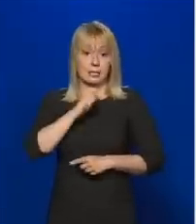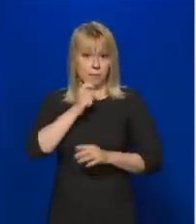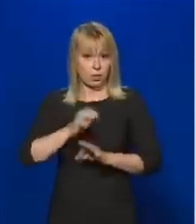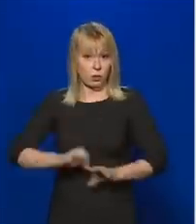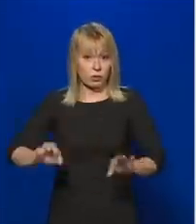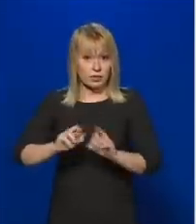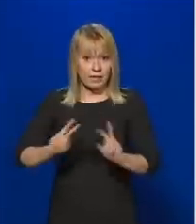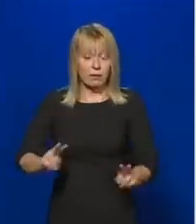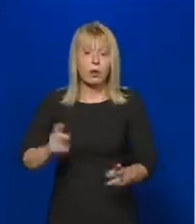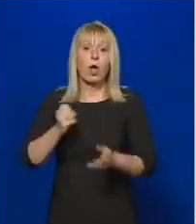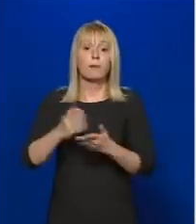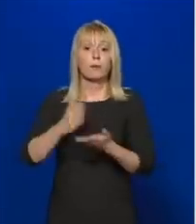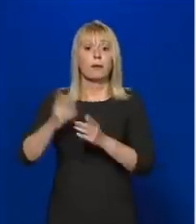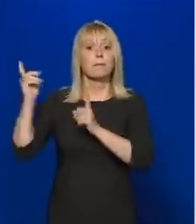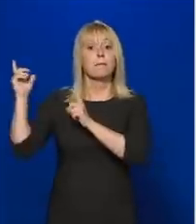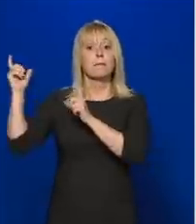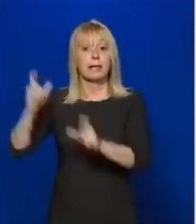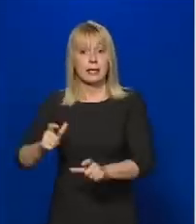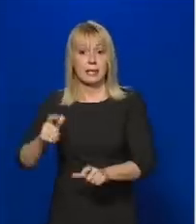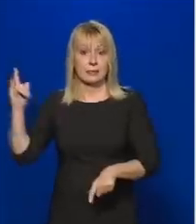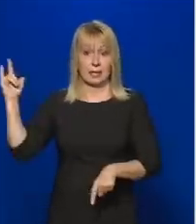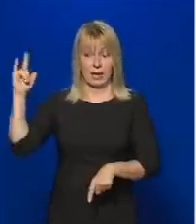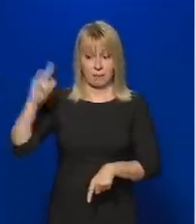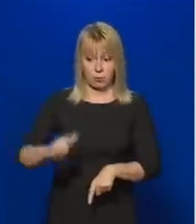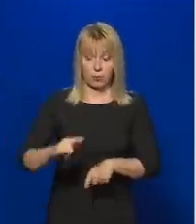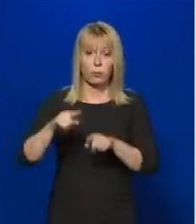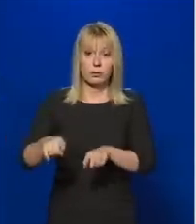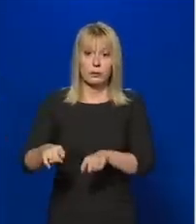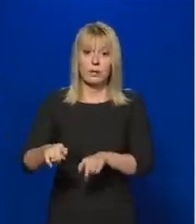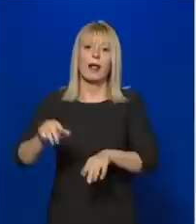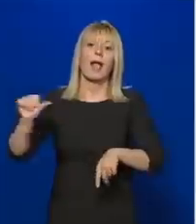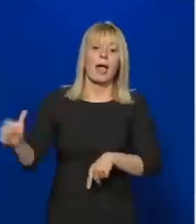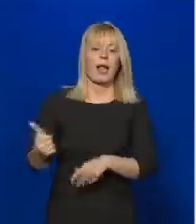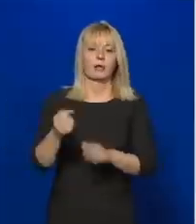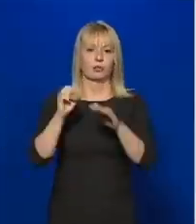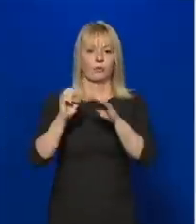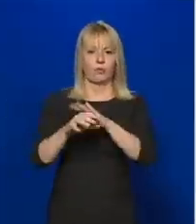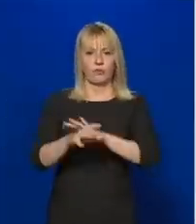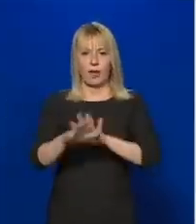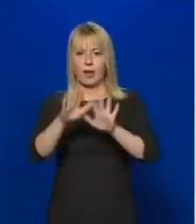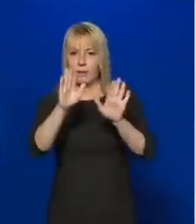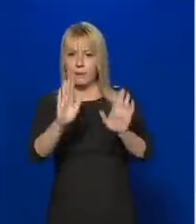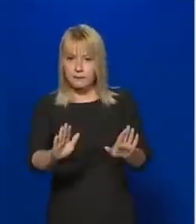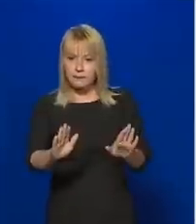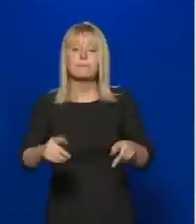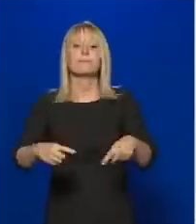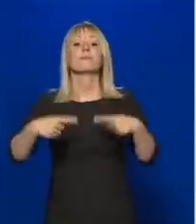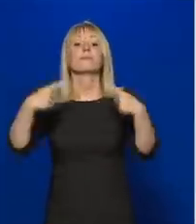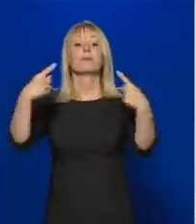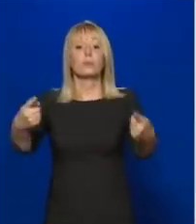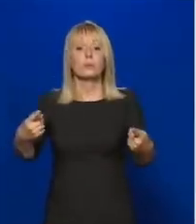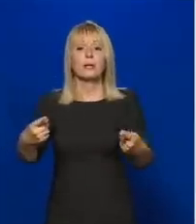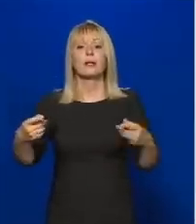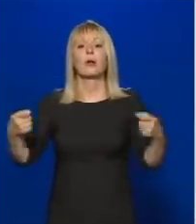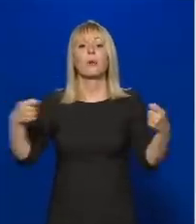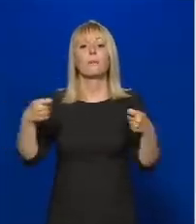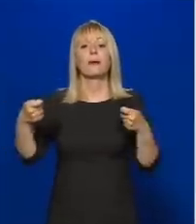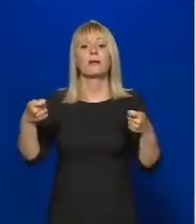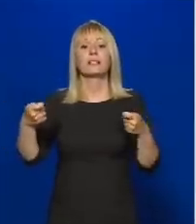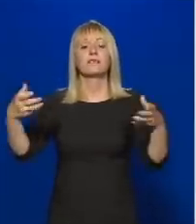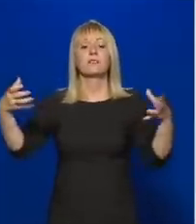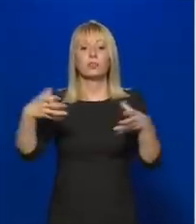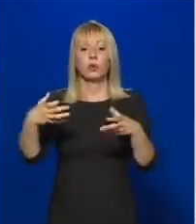amikor megérkeznek ezek a gépek a repülőtérre, akkor ezeket elvámolják, majd azt követően az operatív törzs